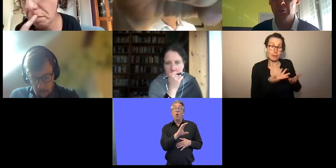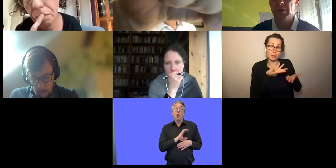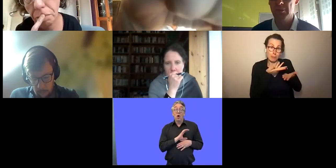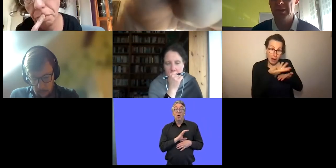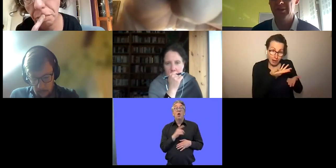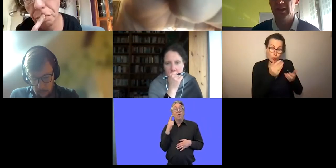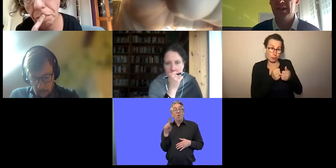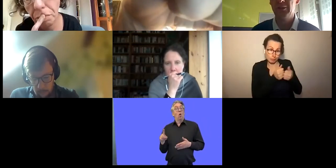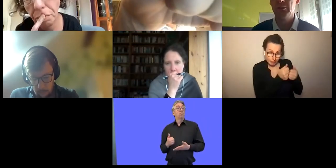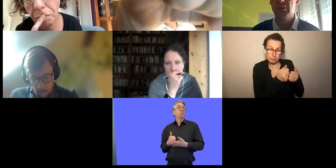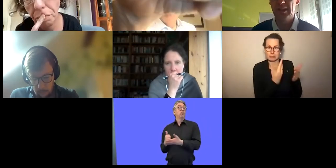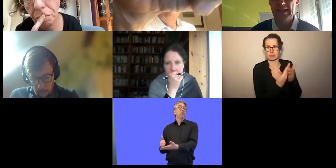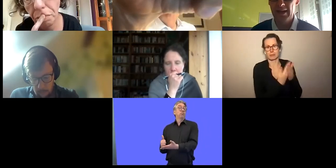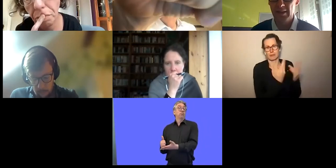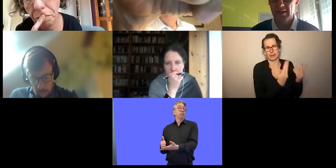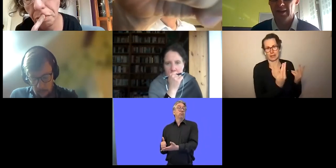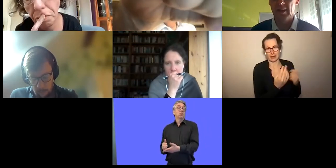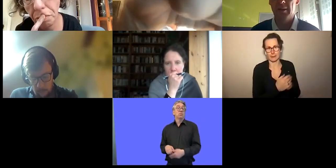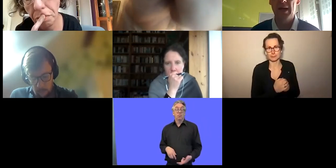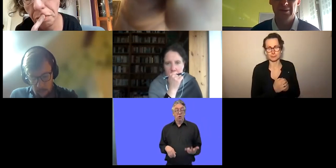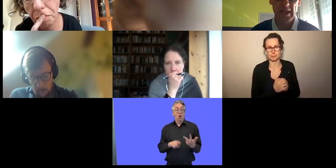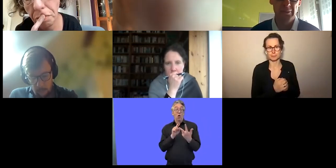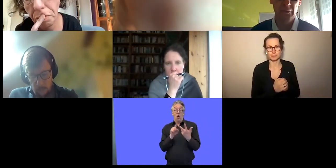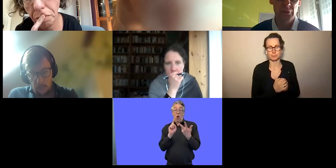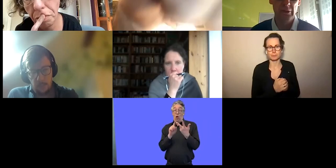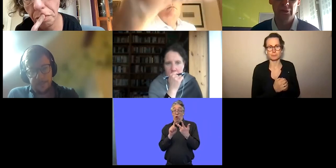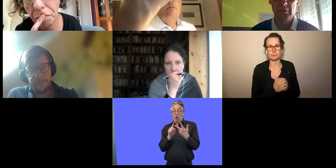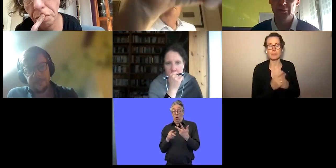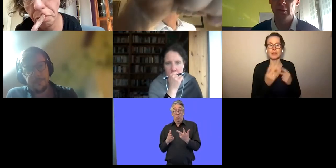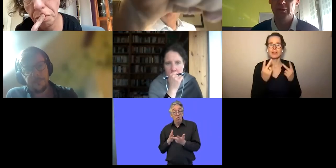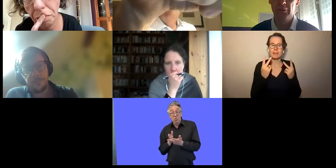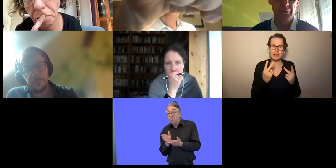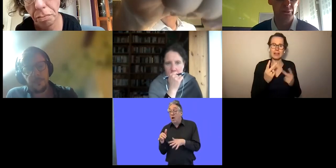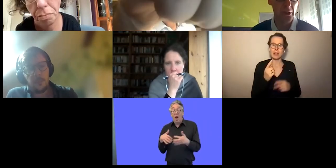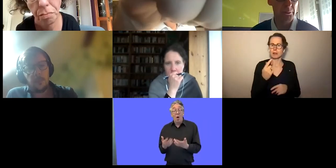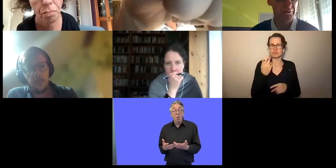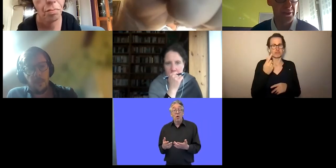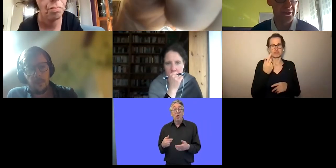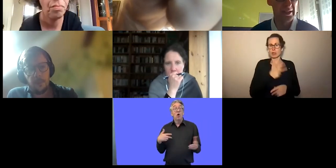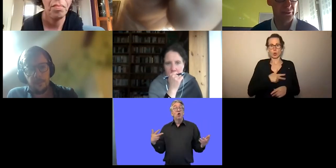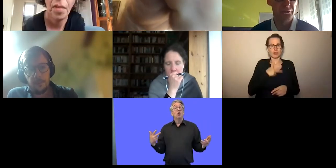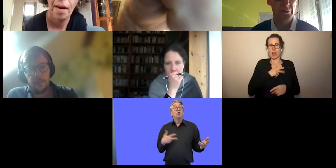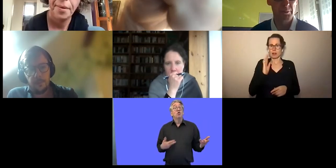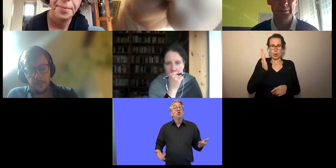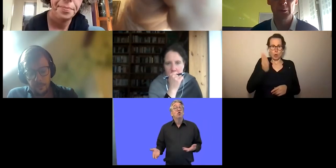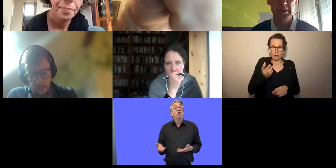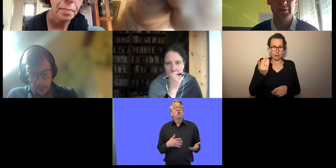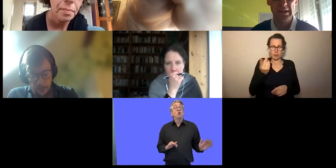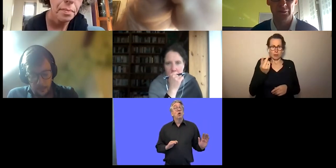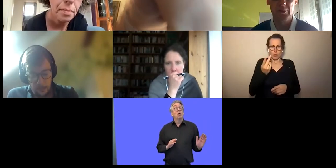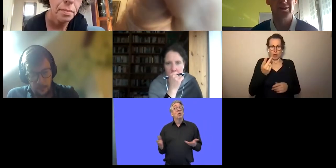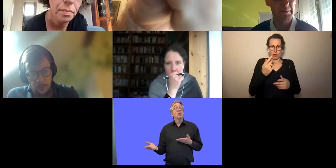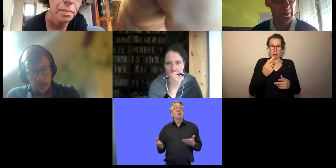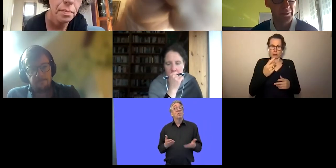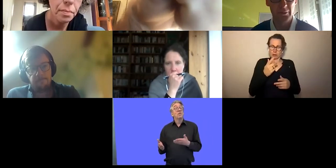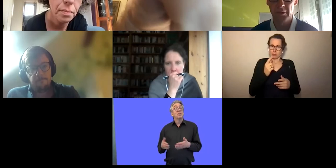dann ebenfalls etwas Wichtiges in diesen Unternehmen. Wichtig ist auch, dass die Sozialdienste sich